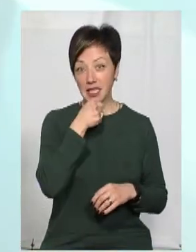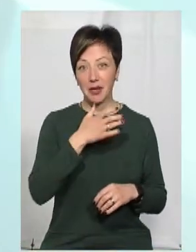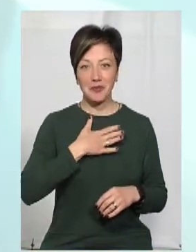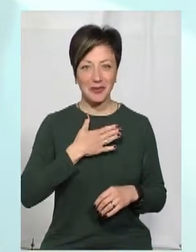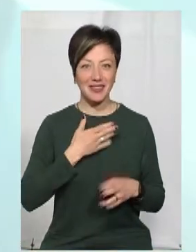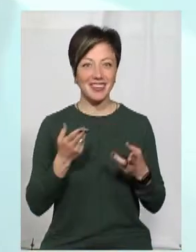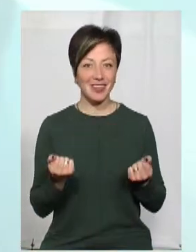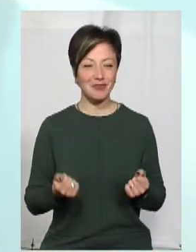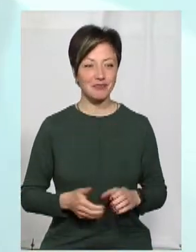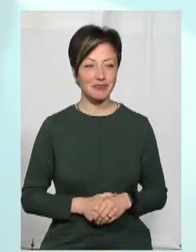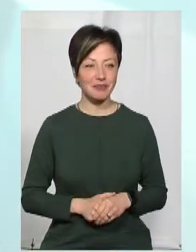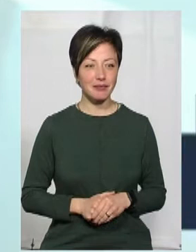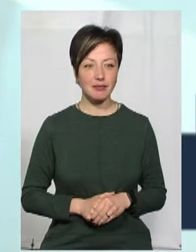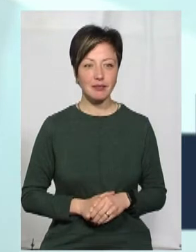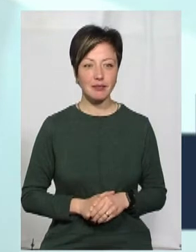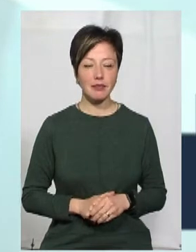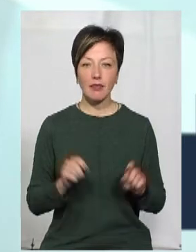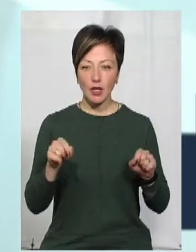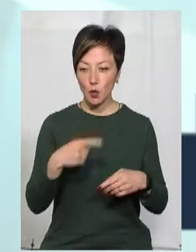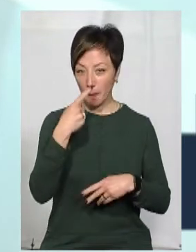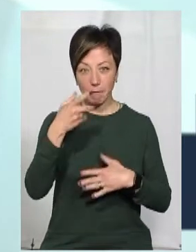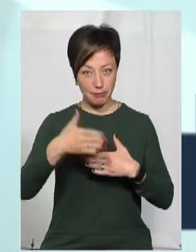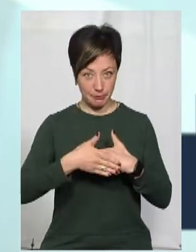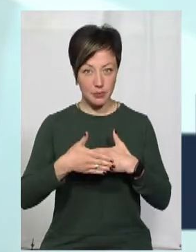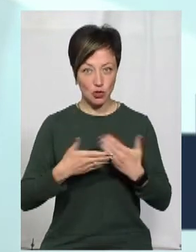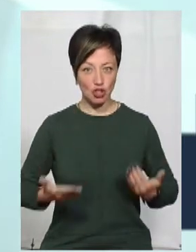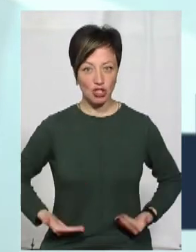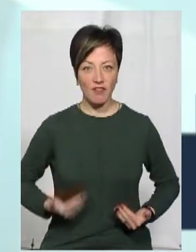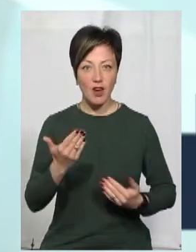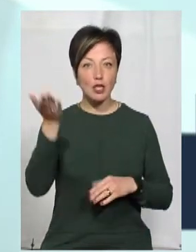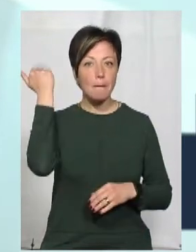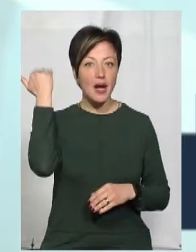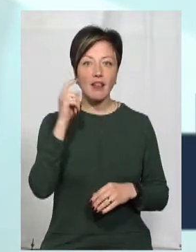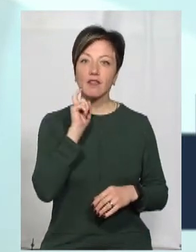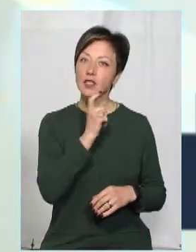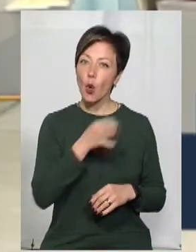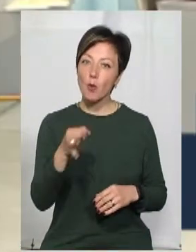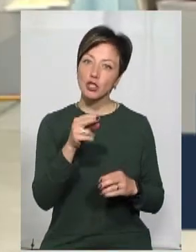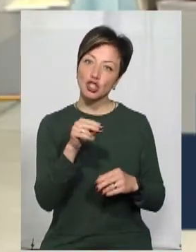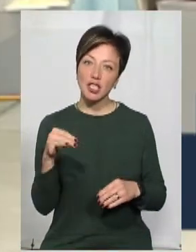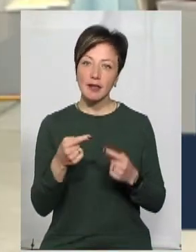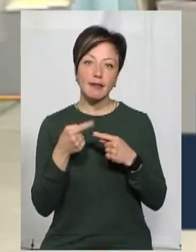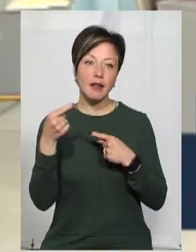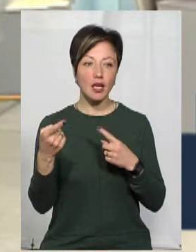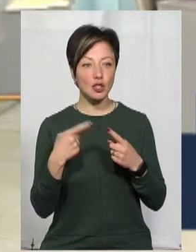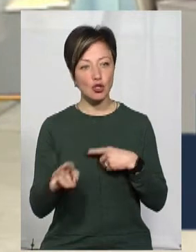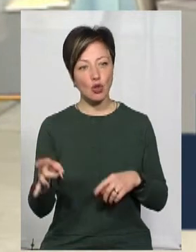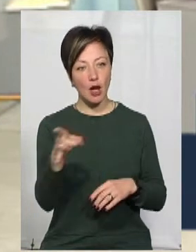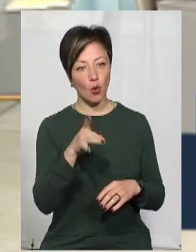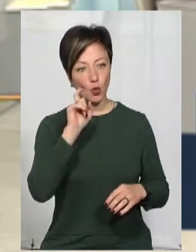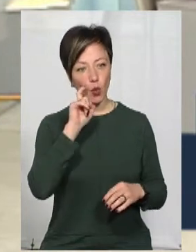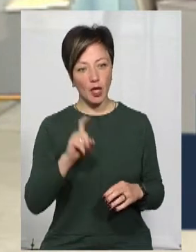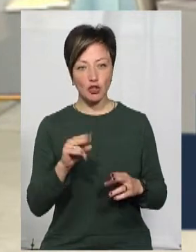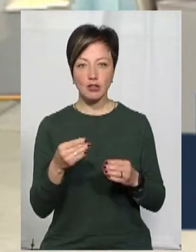Ну, і маю на увазі, чи от тут неподалік жили ваші предки, там, у Вінницькій області, чи, можливо, десь з іншого регіону